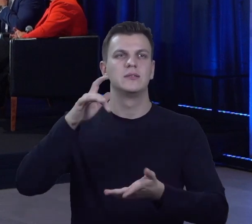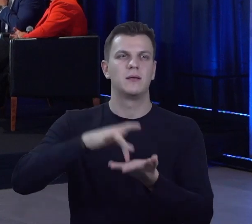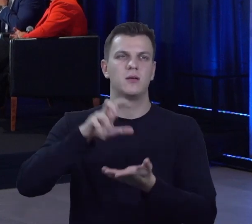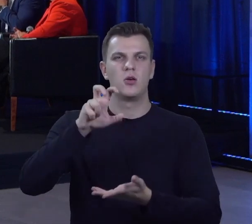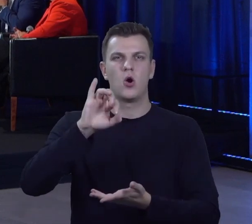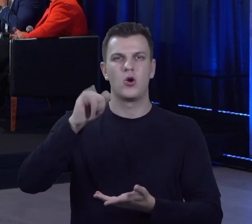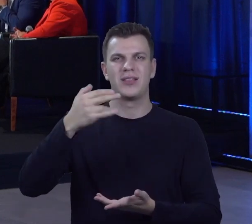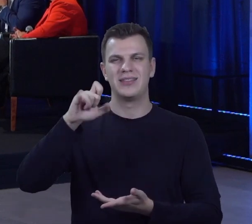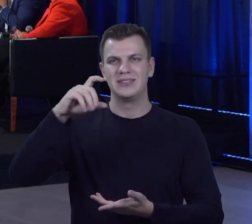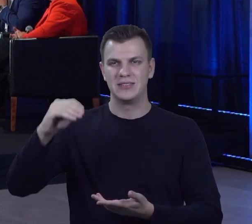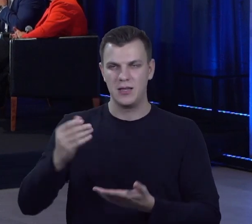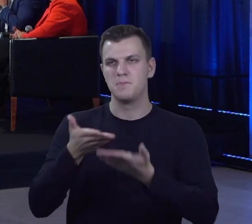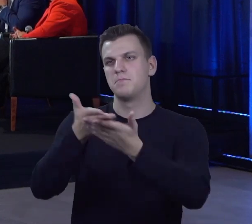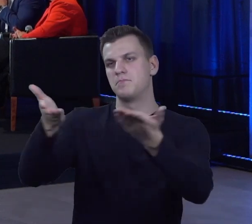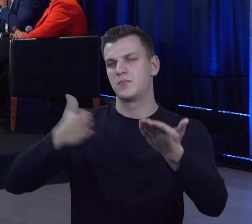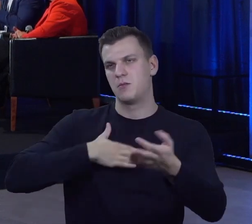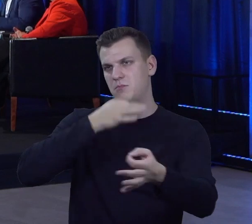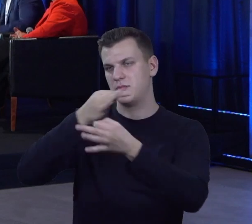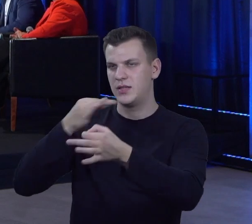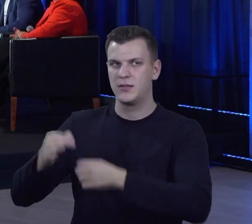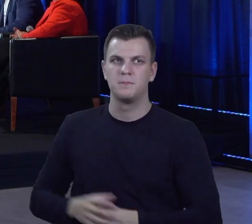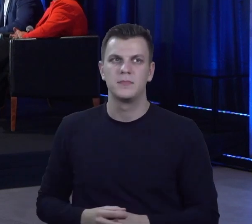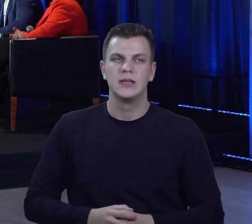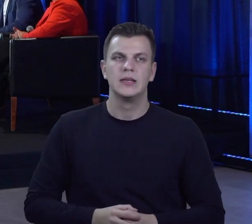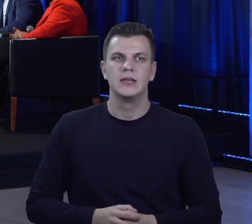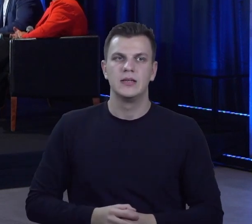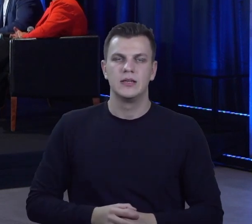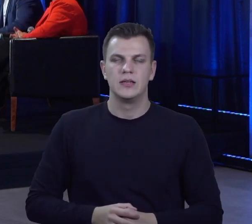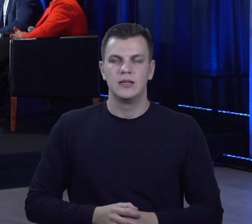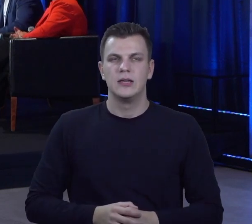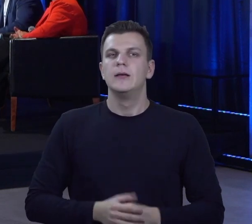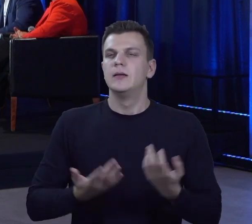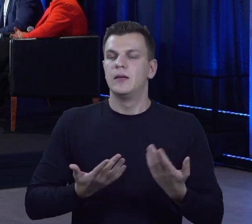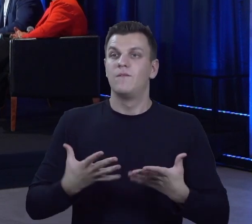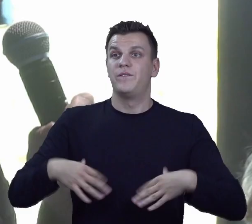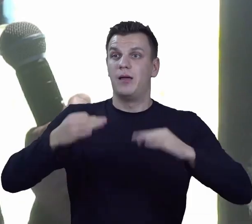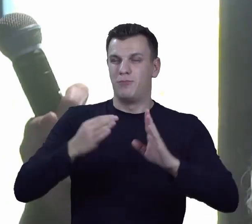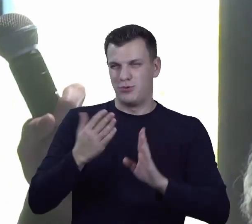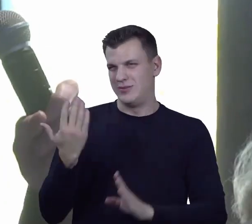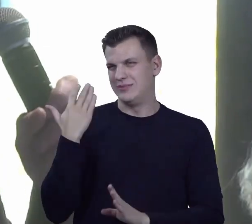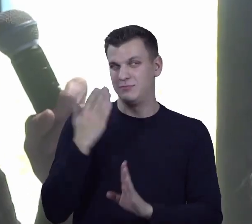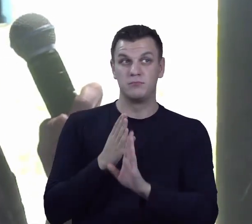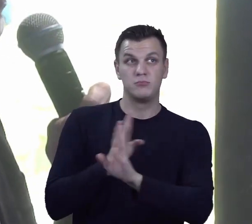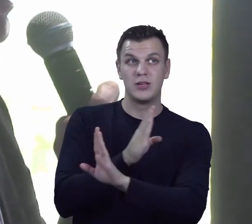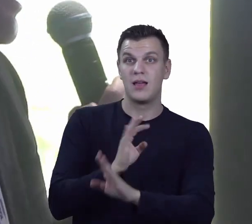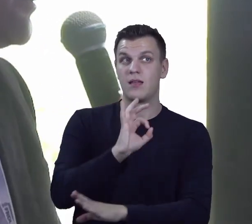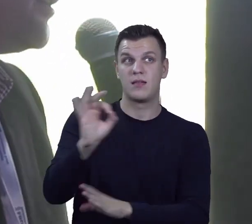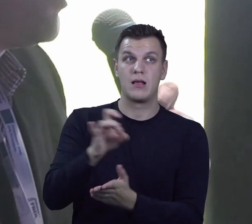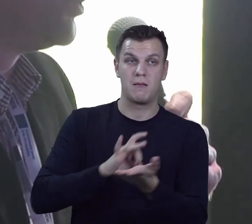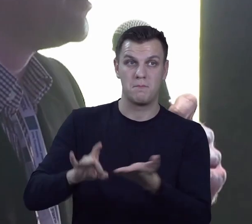Pani, Panów Włodarzy takie pytanie. Czy przed ostatnimi wyborami Państwa gmina widała